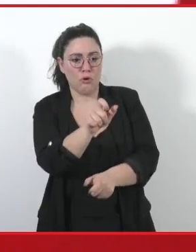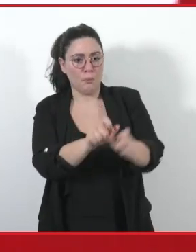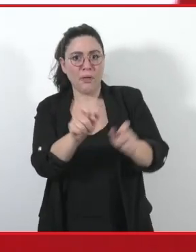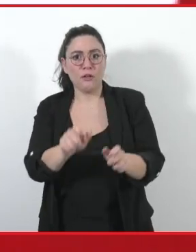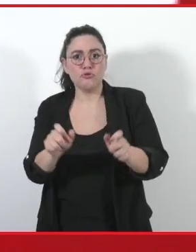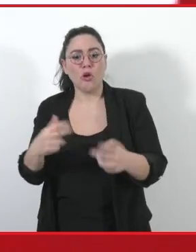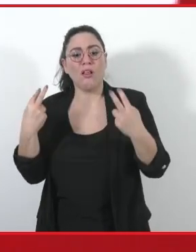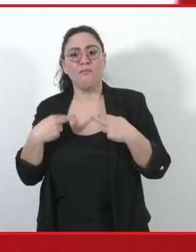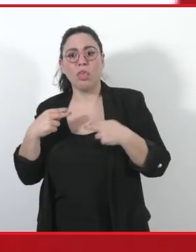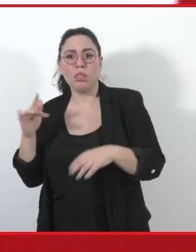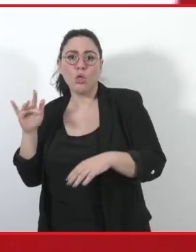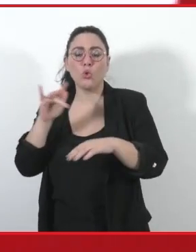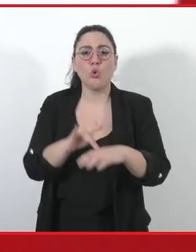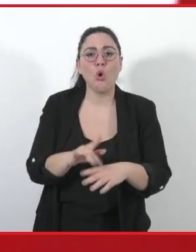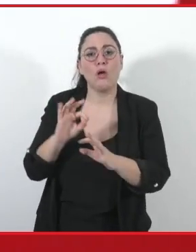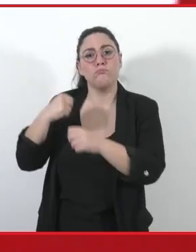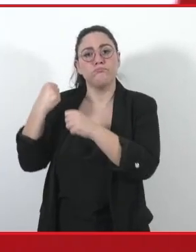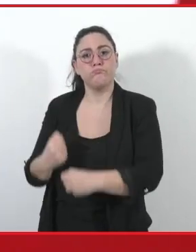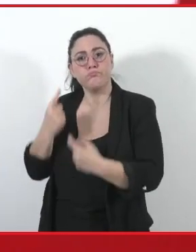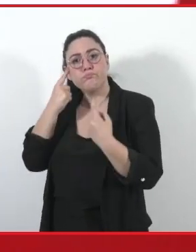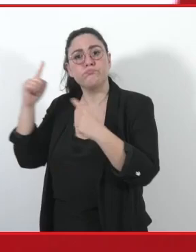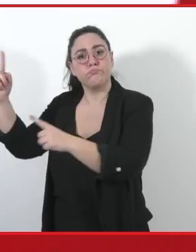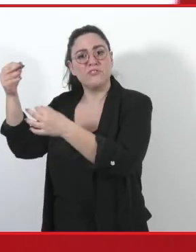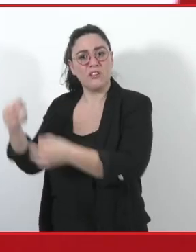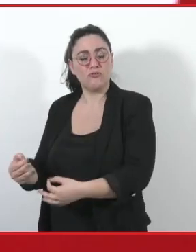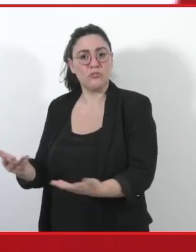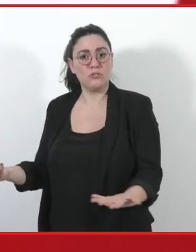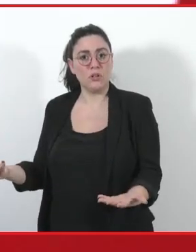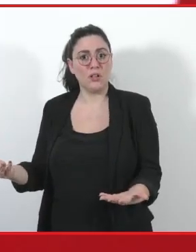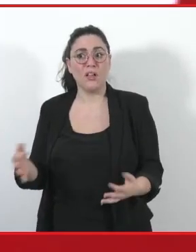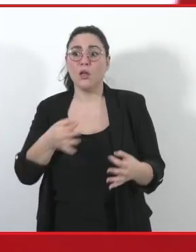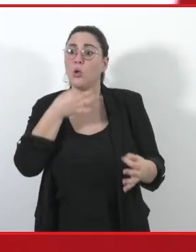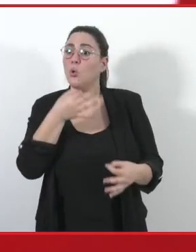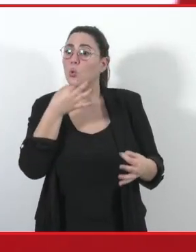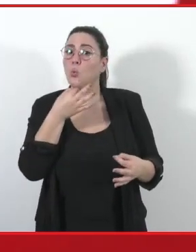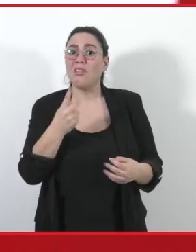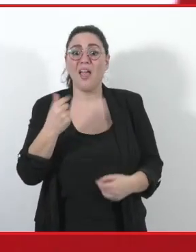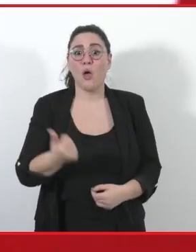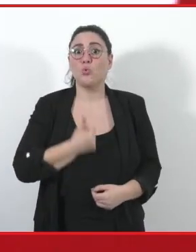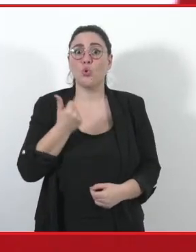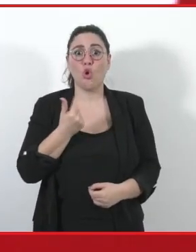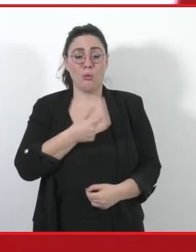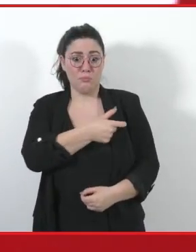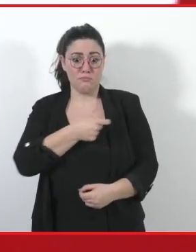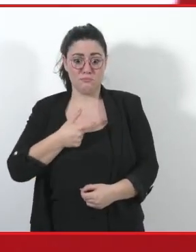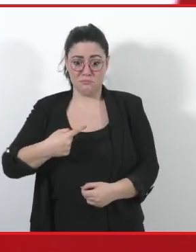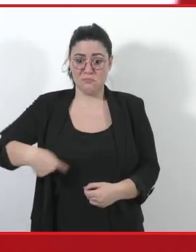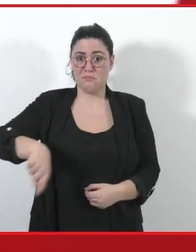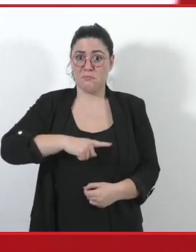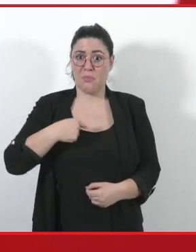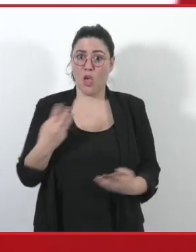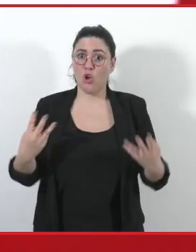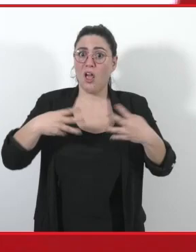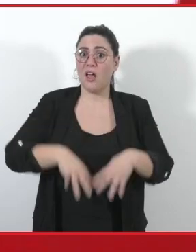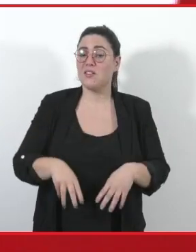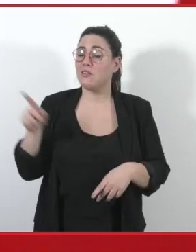rappresentiamo. E questo ovviamente non ha nulla a che vedere con l'autonomia della nostra organizzazione, che non è e non è mai